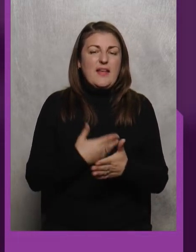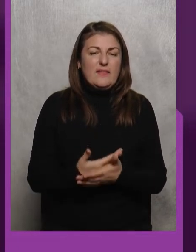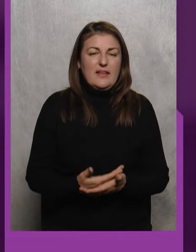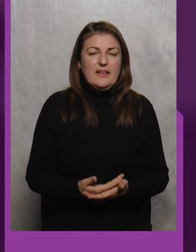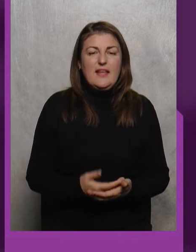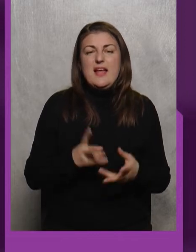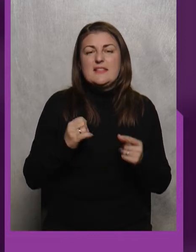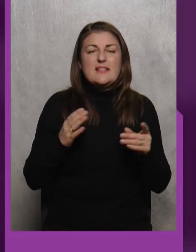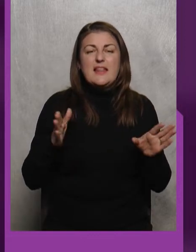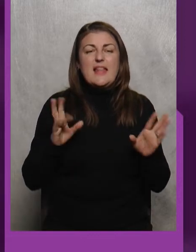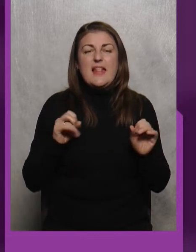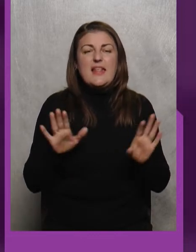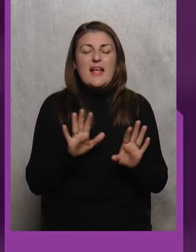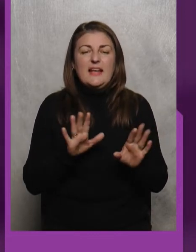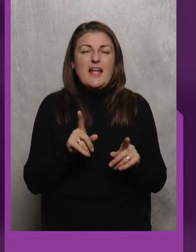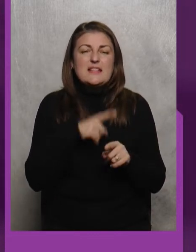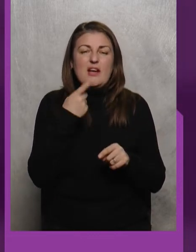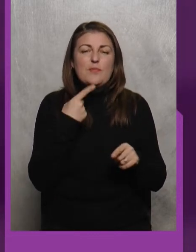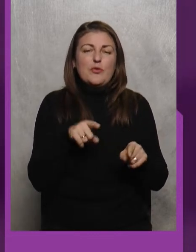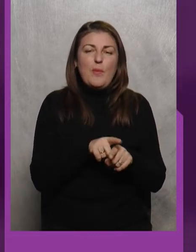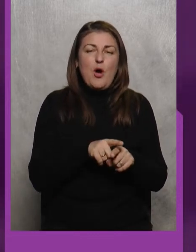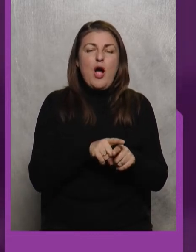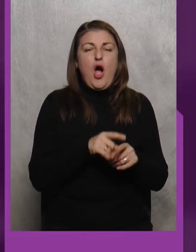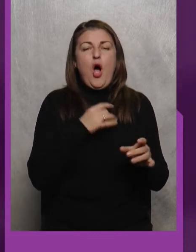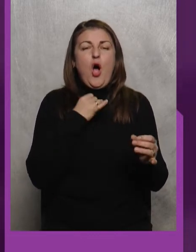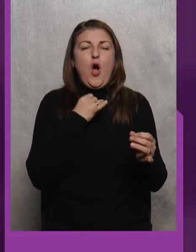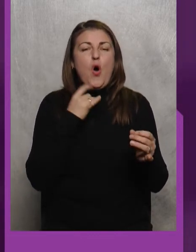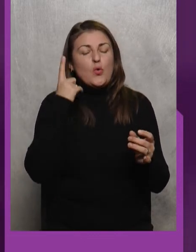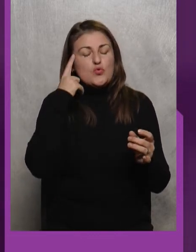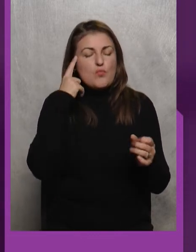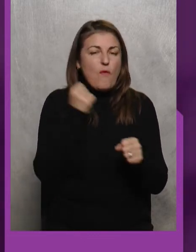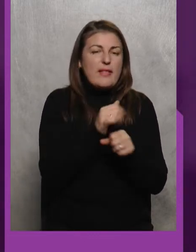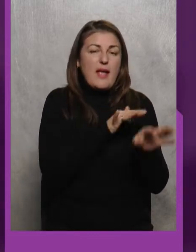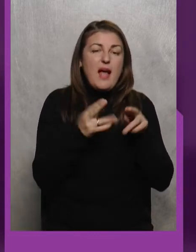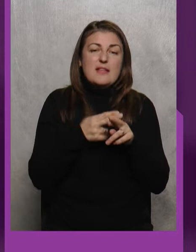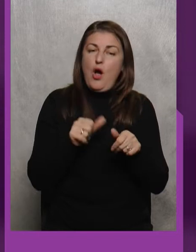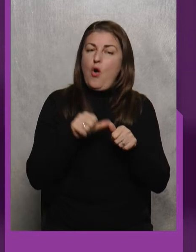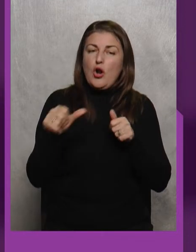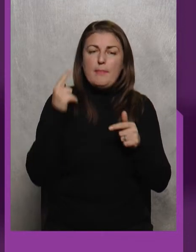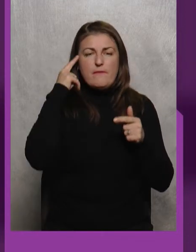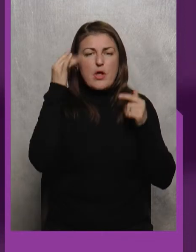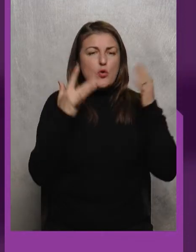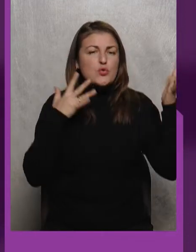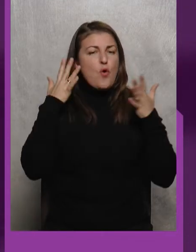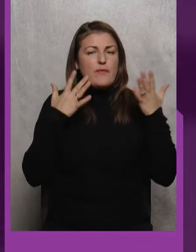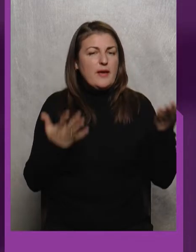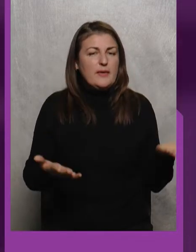І не тільки, скажімо так, розмова, діяльність, це окрема філософія І, до речі